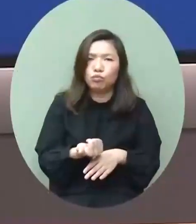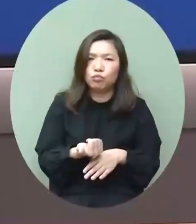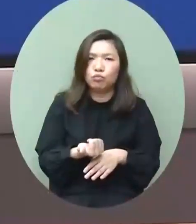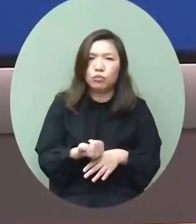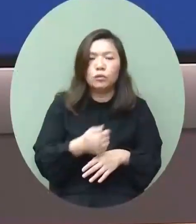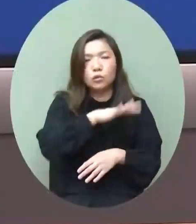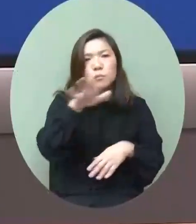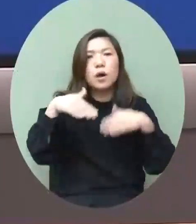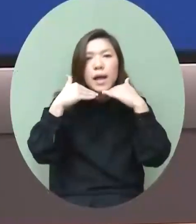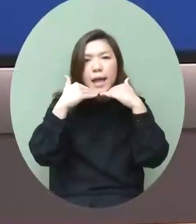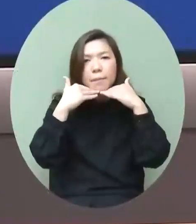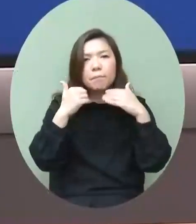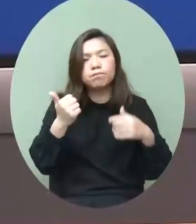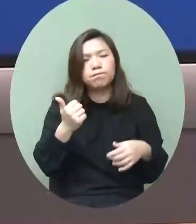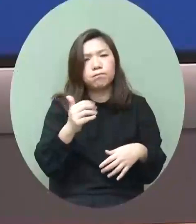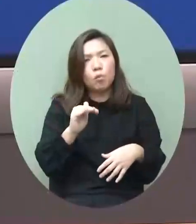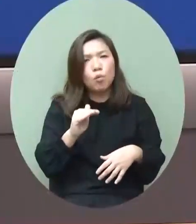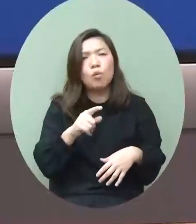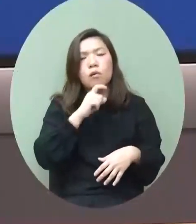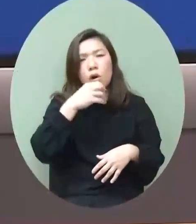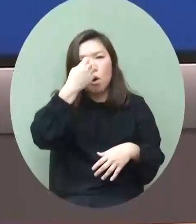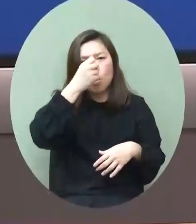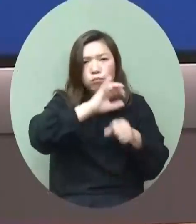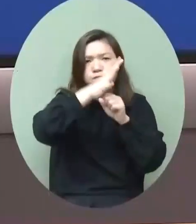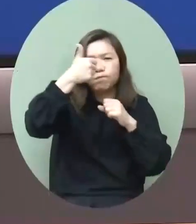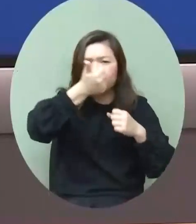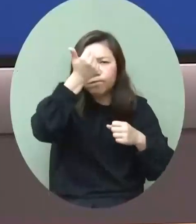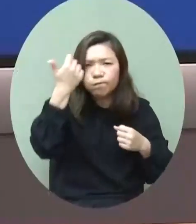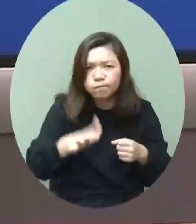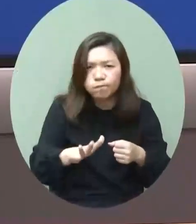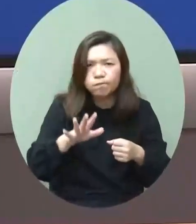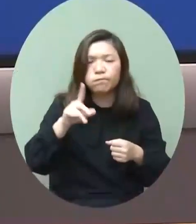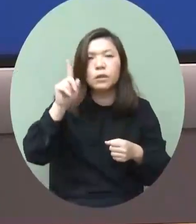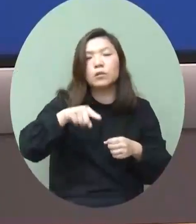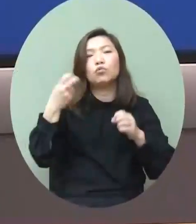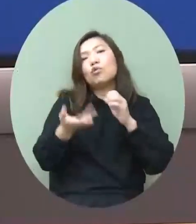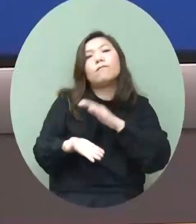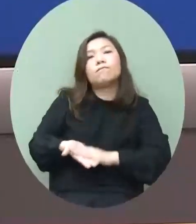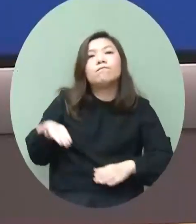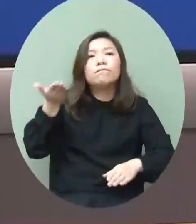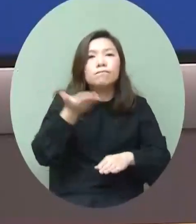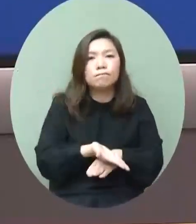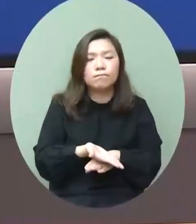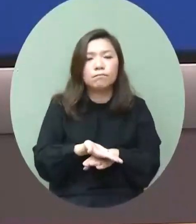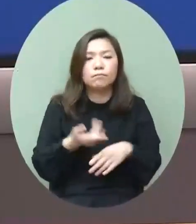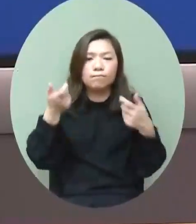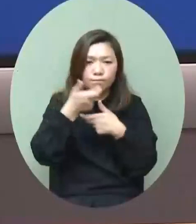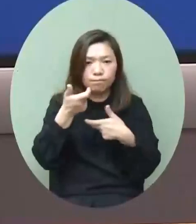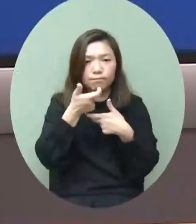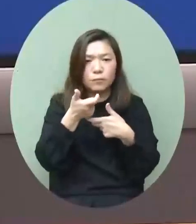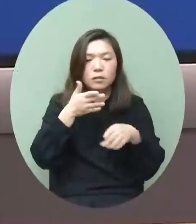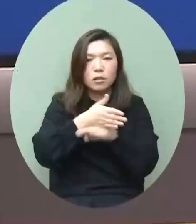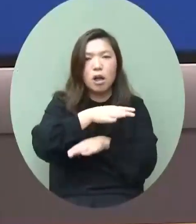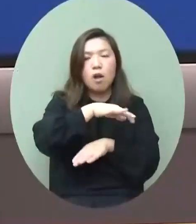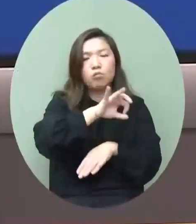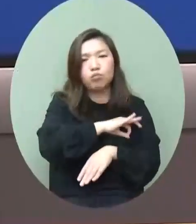看得到香港在這次疫情之後能夠可以盡快恢復那個經濟和社會